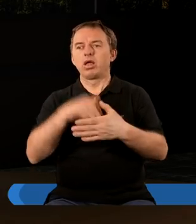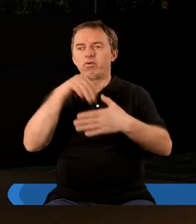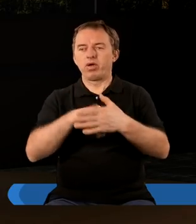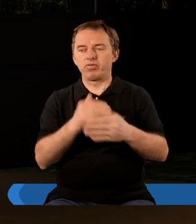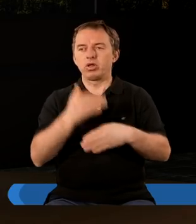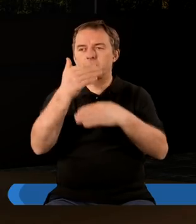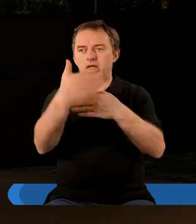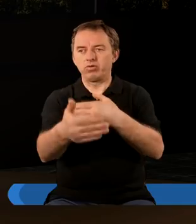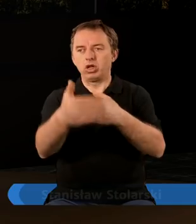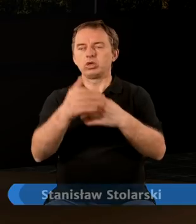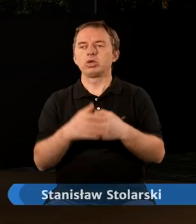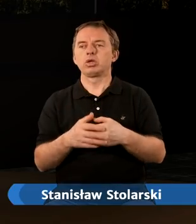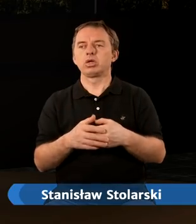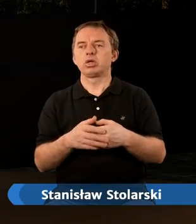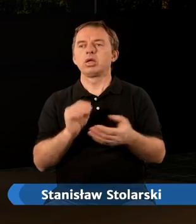wewnątrz i zewnątrz,